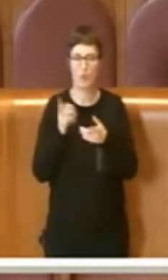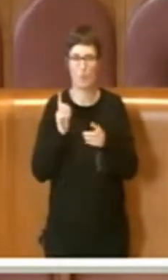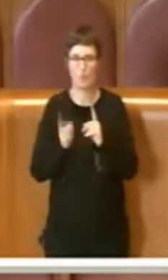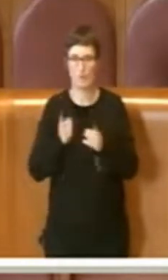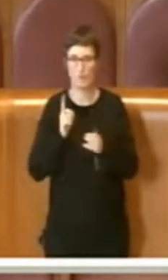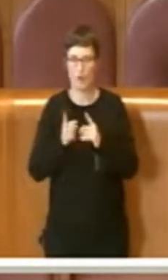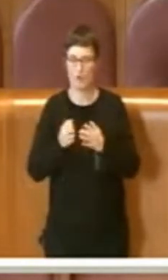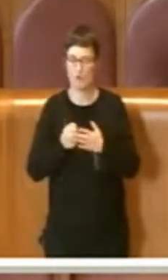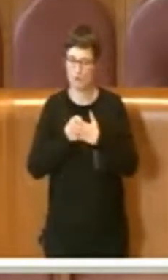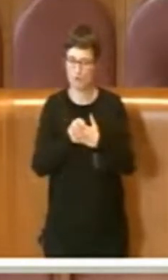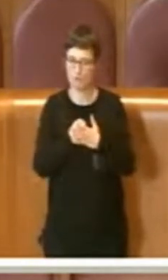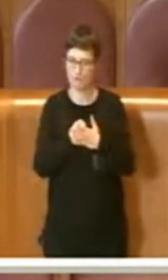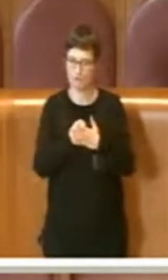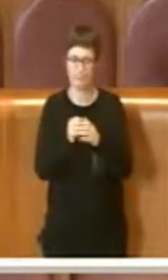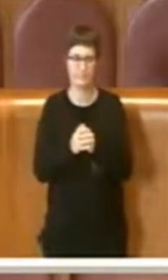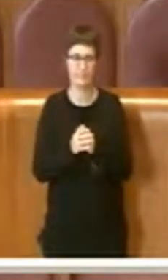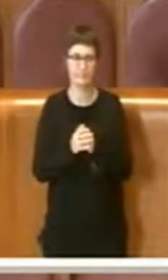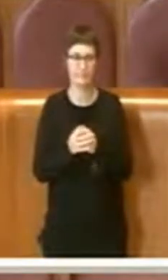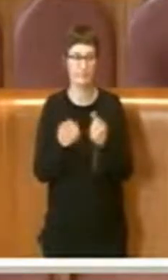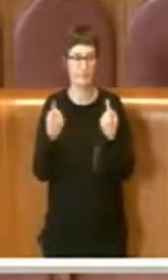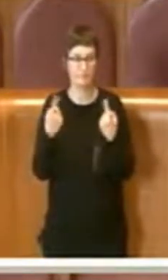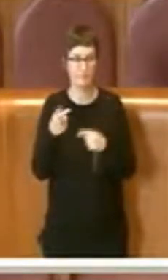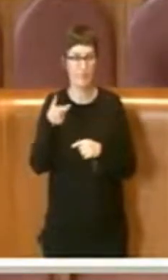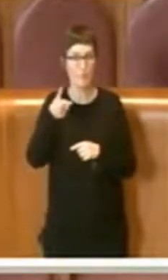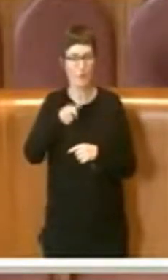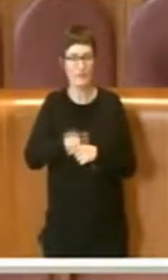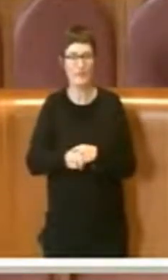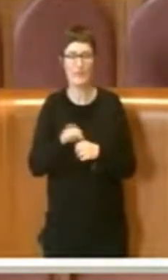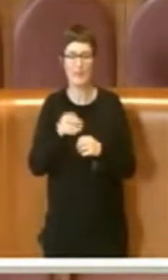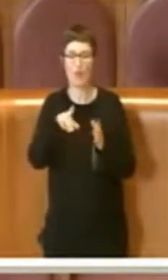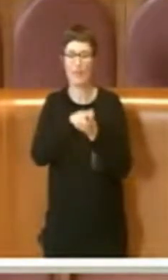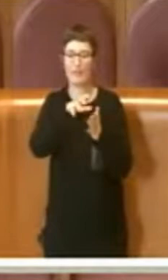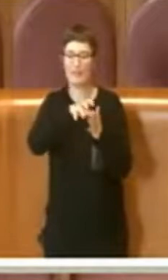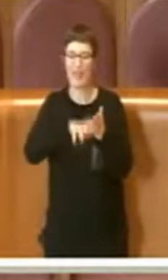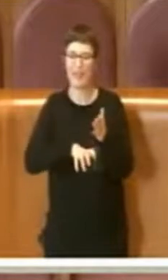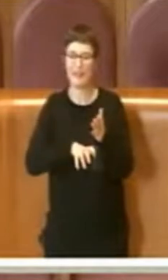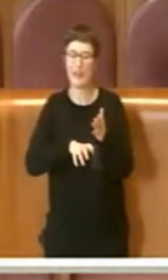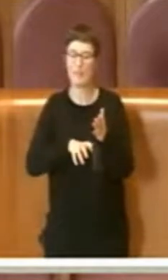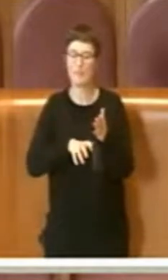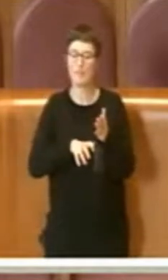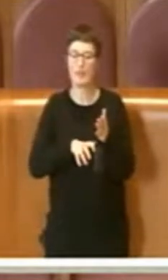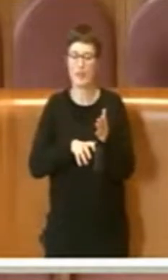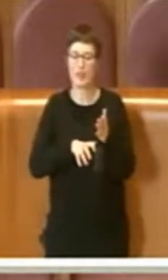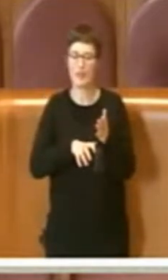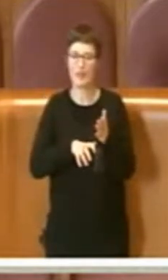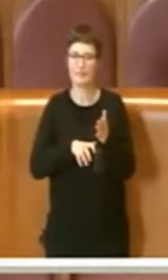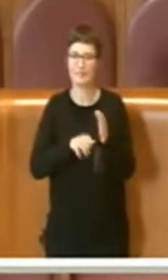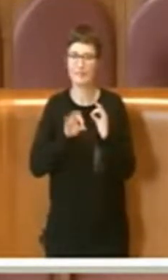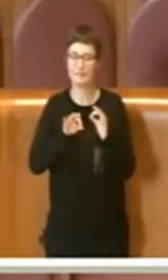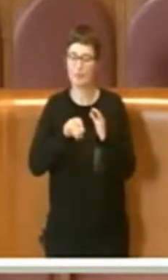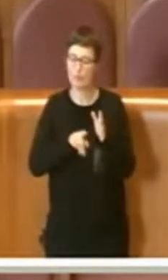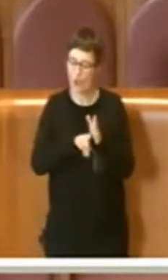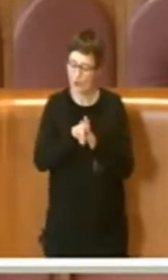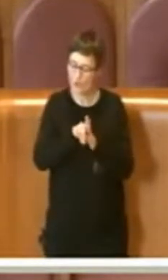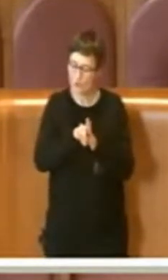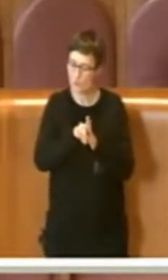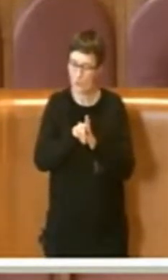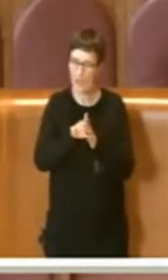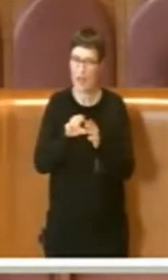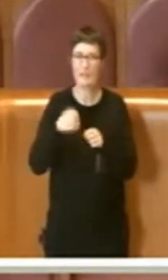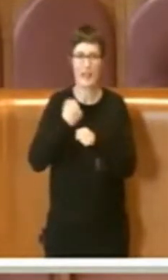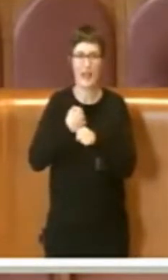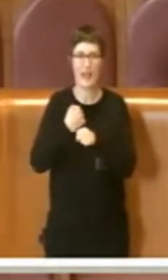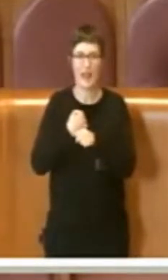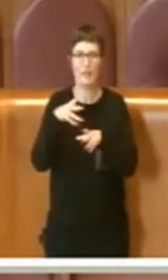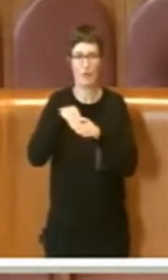perché la delibera è il frutto di un lavoro portato avanti dalla Commissione urbanistica, ma